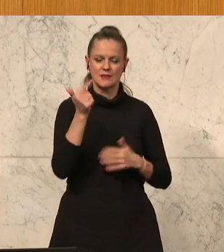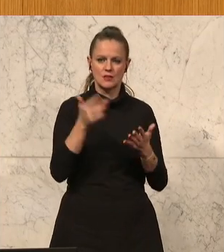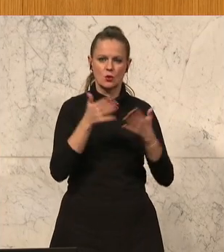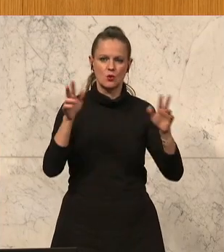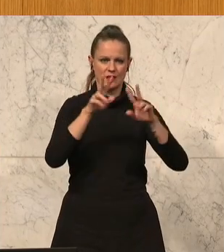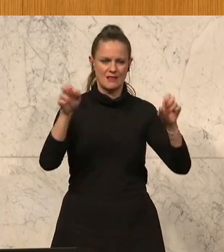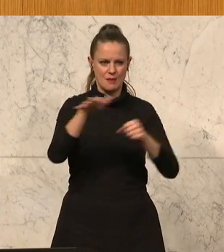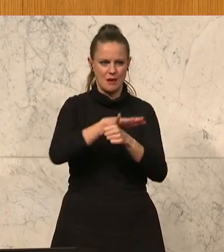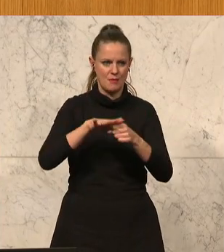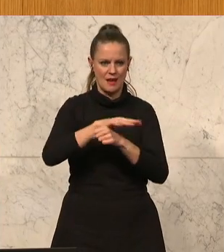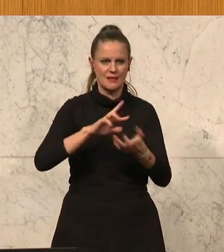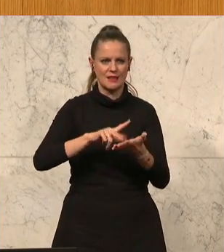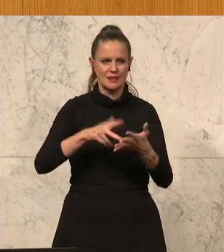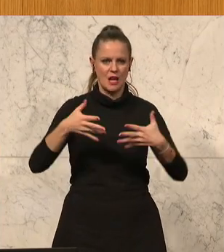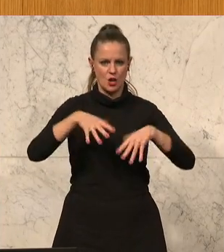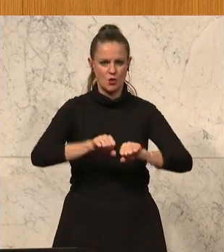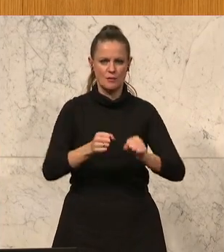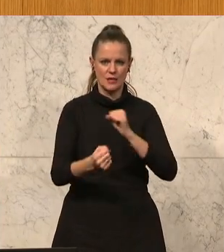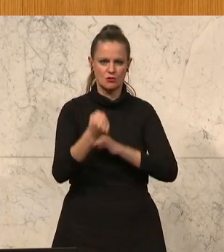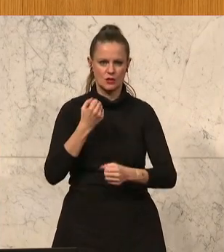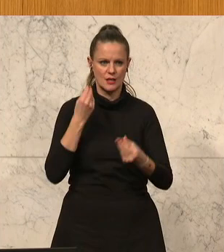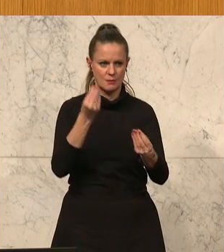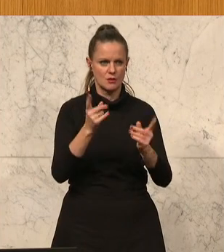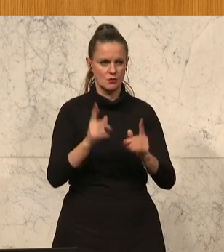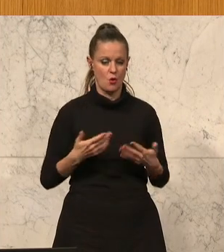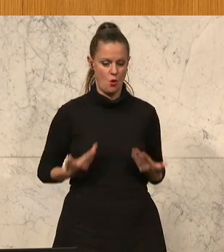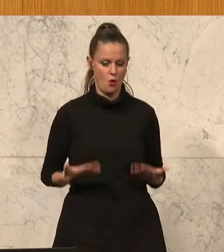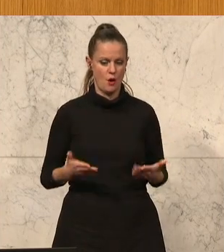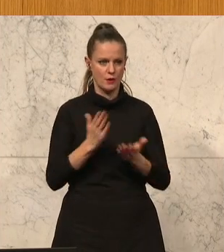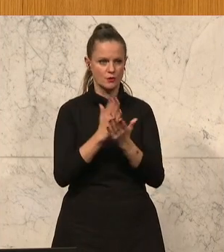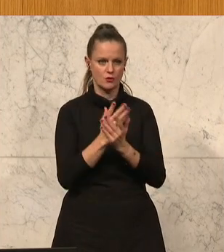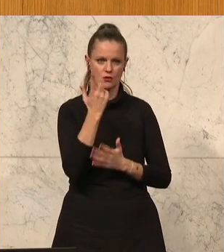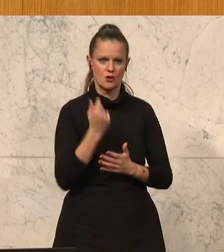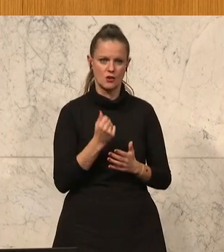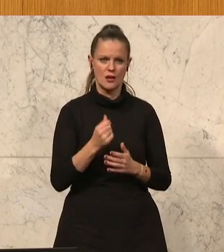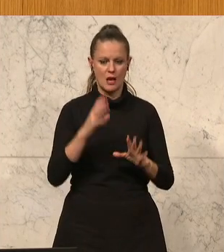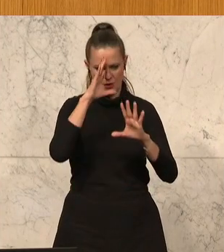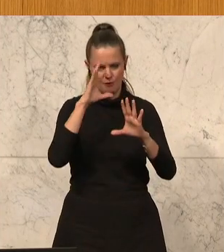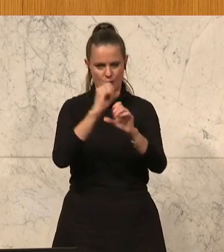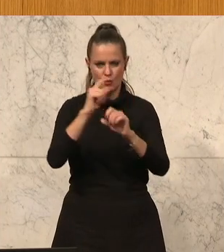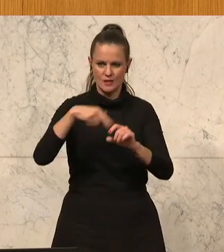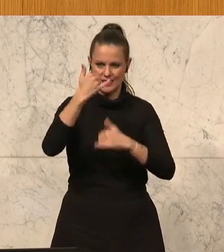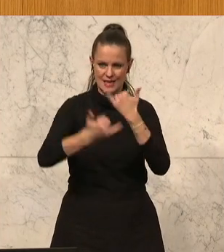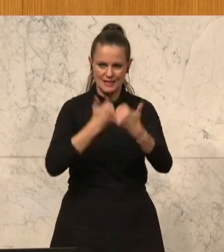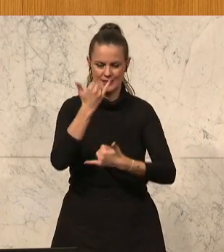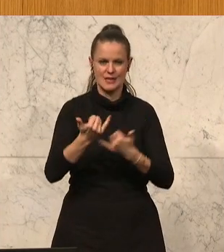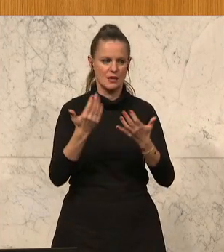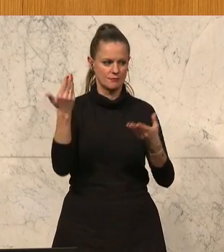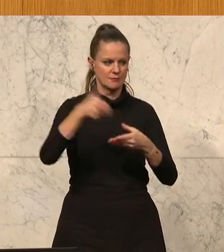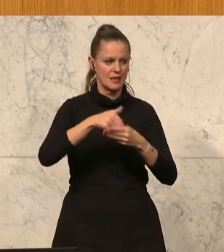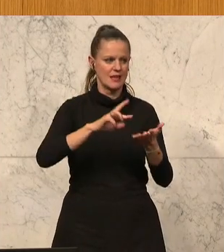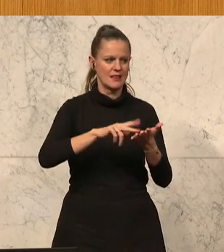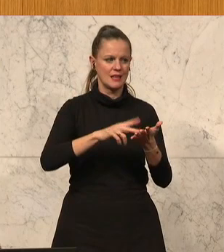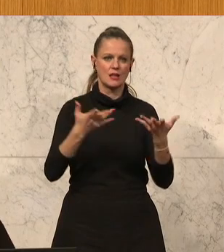Themenblock sind digitale Kompetenzen zu stärken. Bereits dieses Jahr gestartet, aber auch ein Fokus für das kommende Jahr bildet die